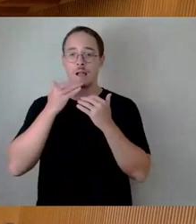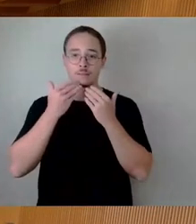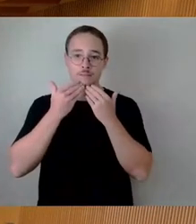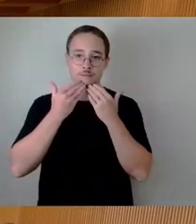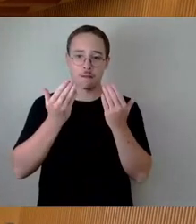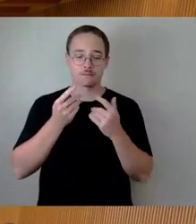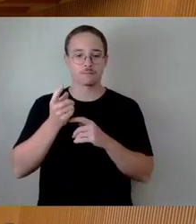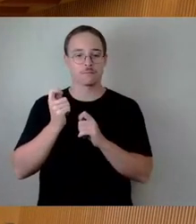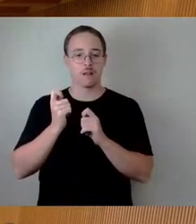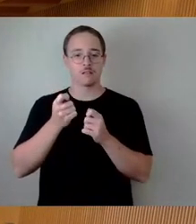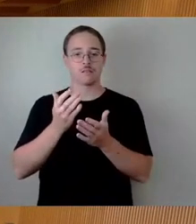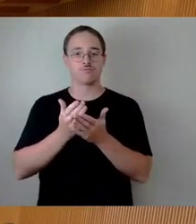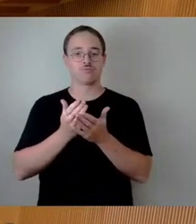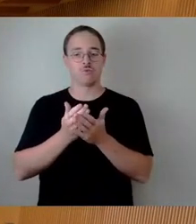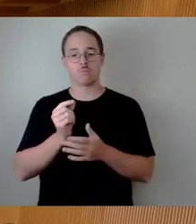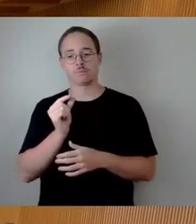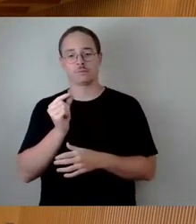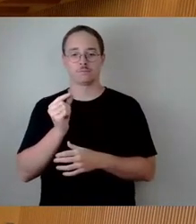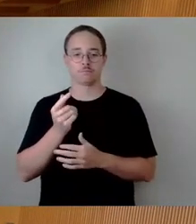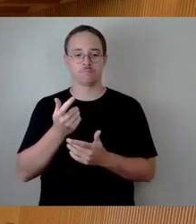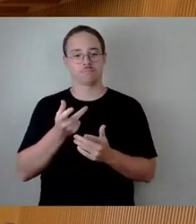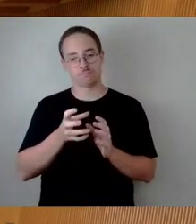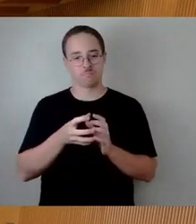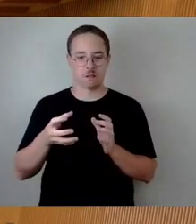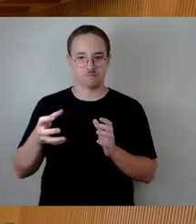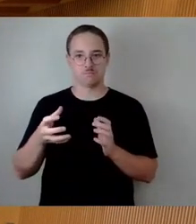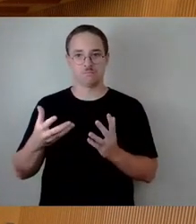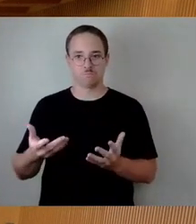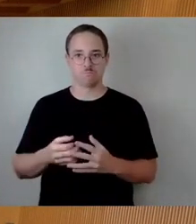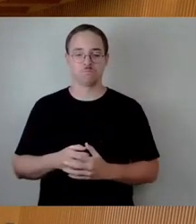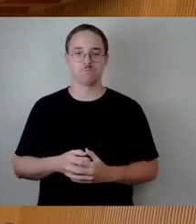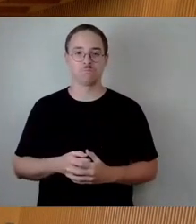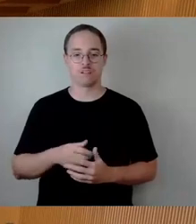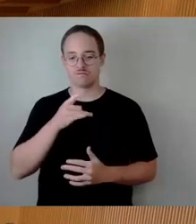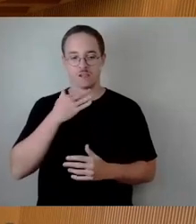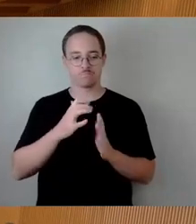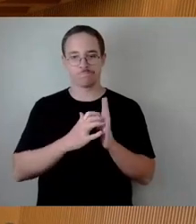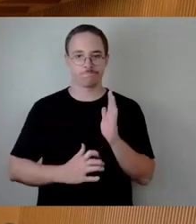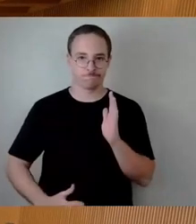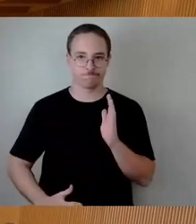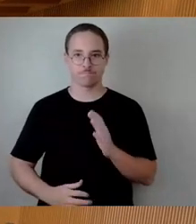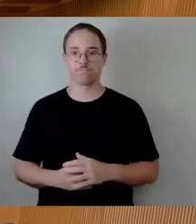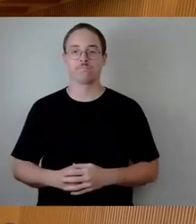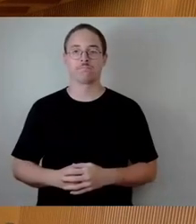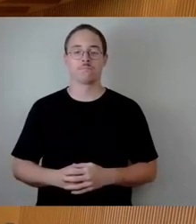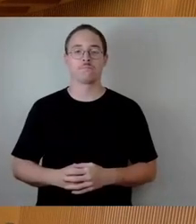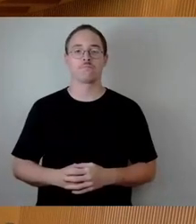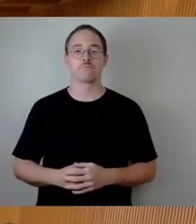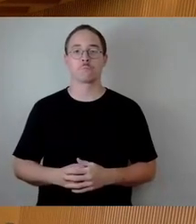schon ein bisschen länger und der Ersetzungsantrag ist vom Dezember 2023.